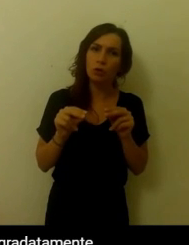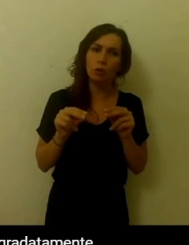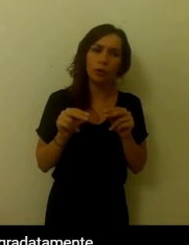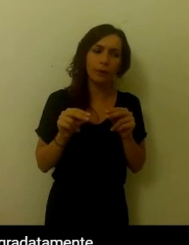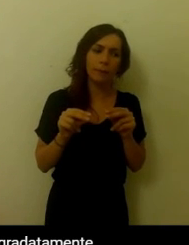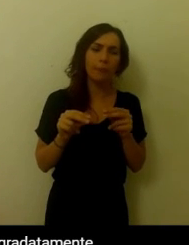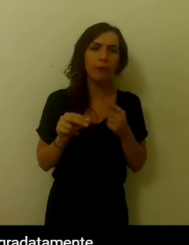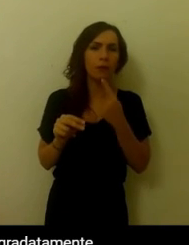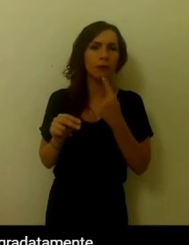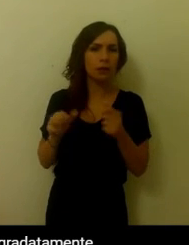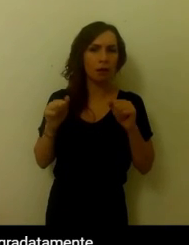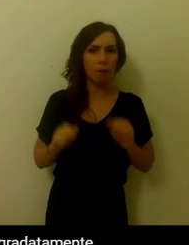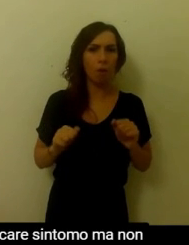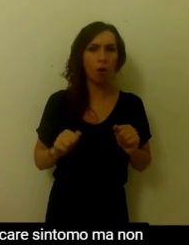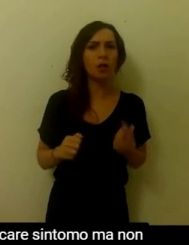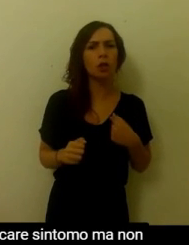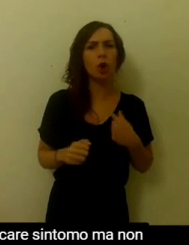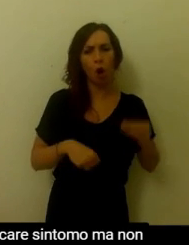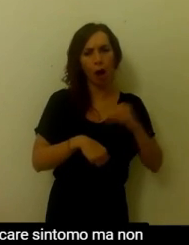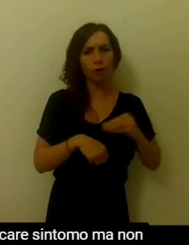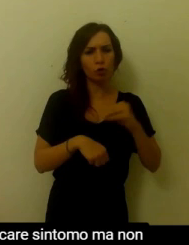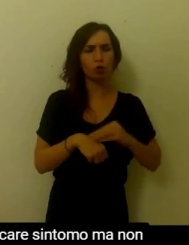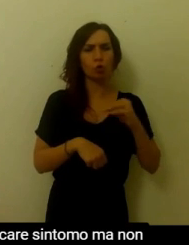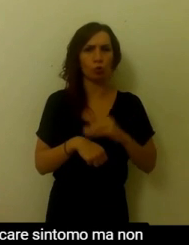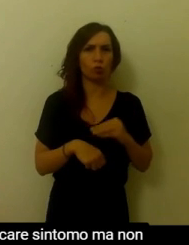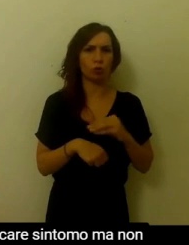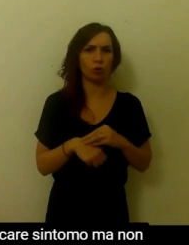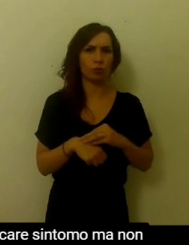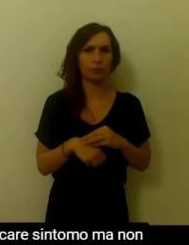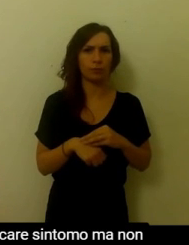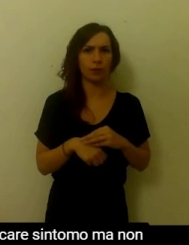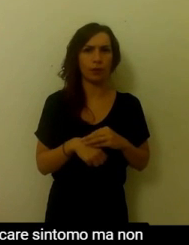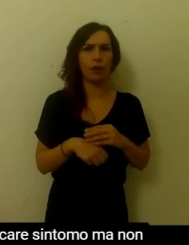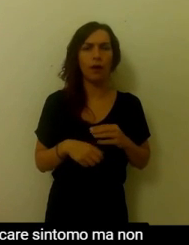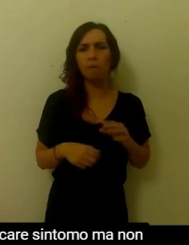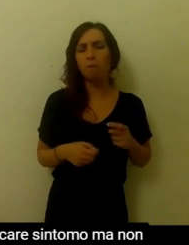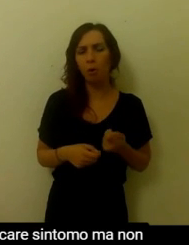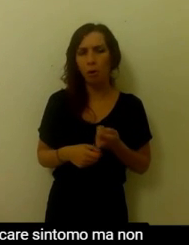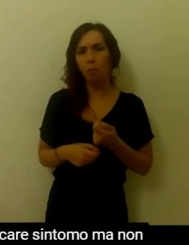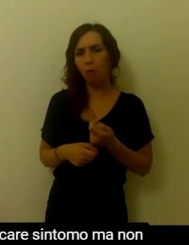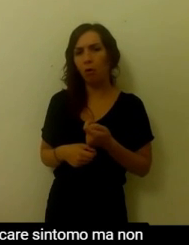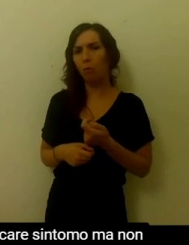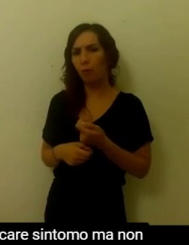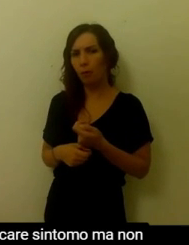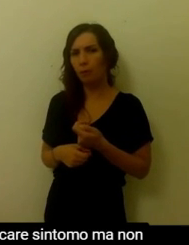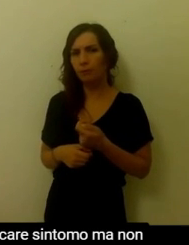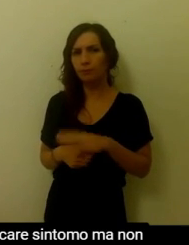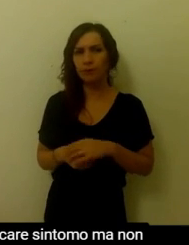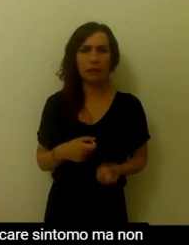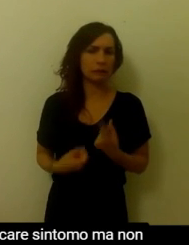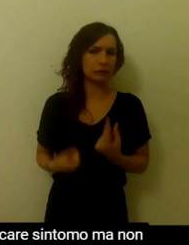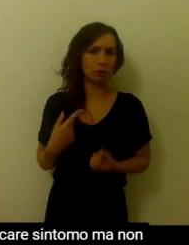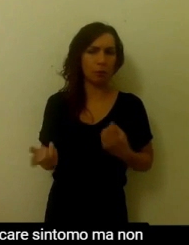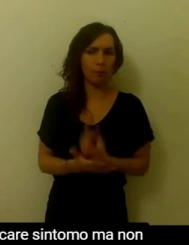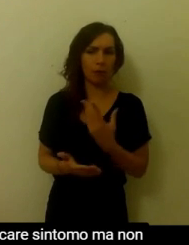che sto aumentando gradatamente la mia esposizione al carico. cerchiamo di non provocare sintomo ma